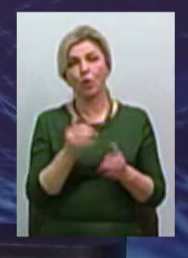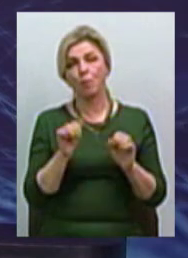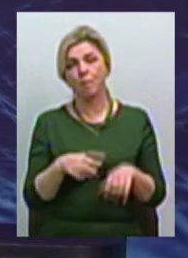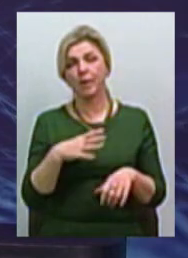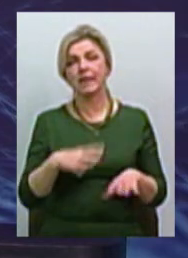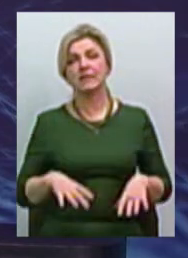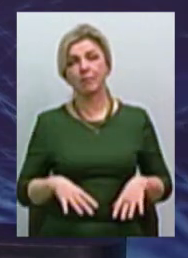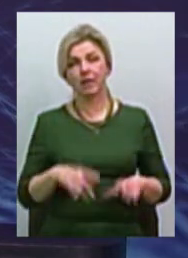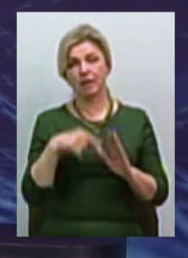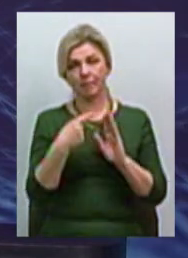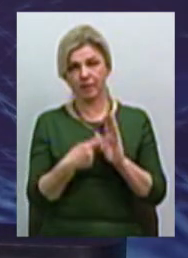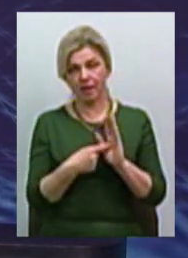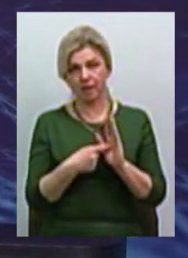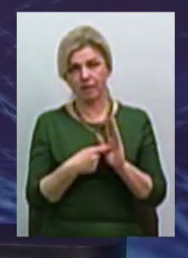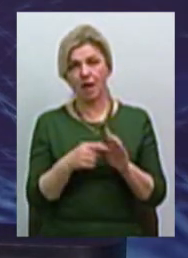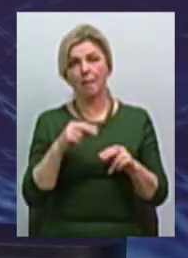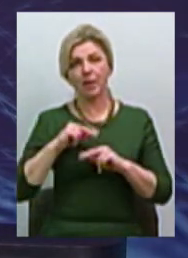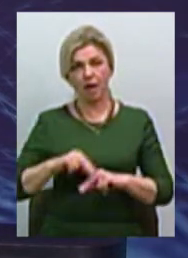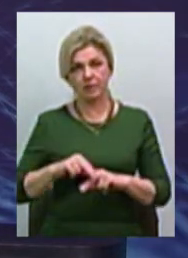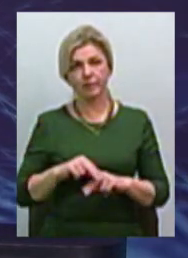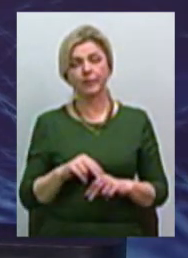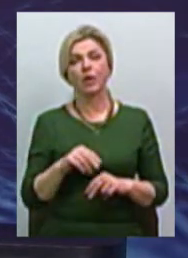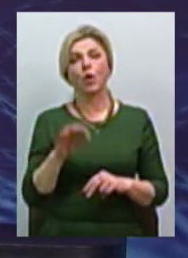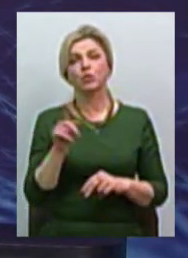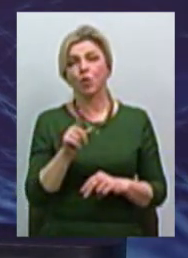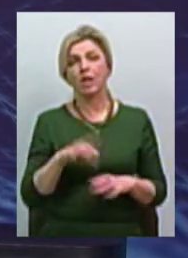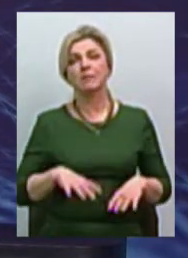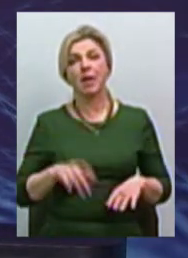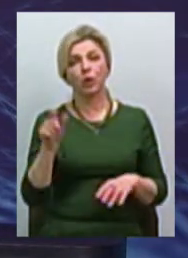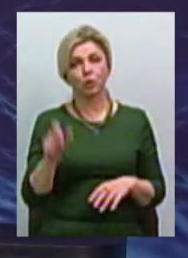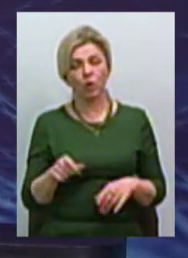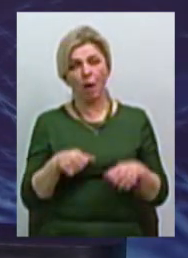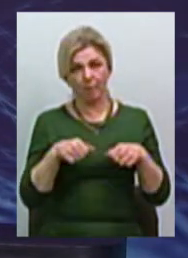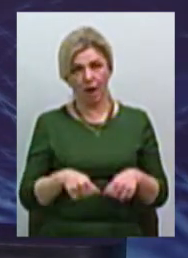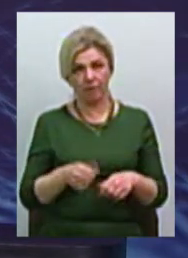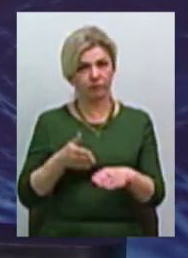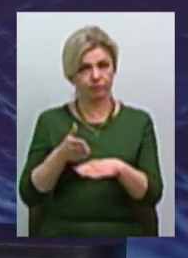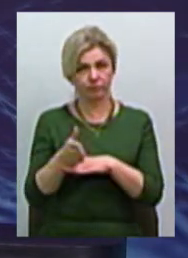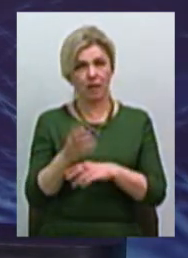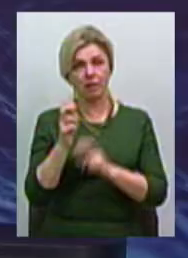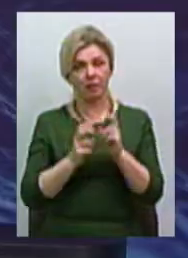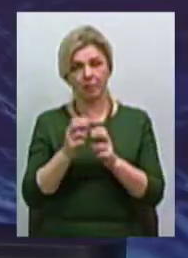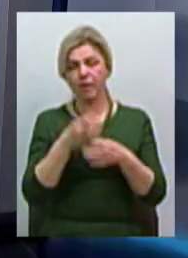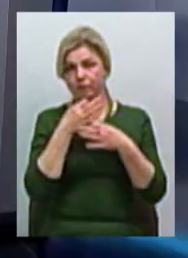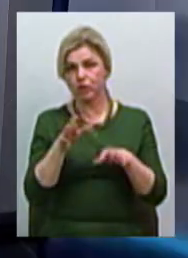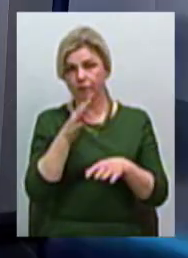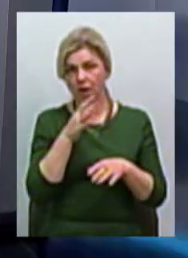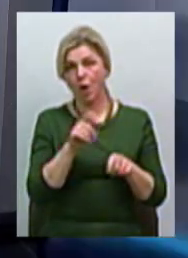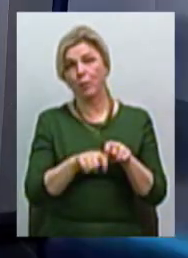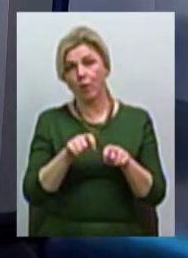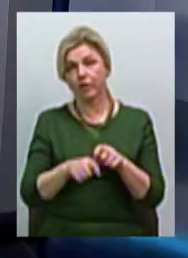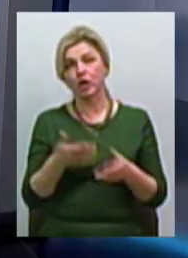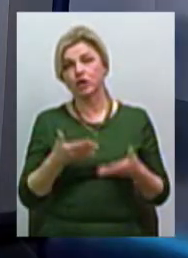до інспекції з питань праці, щоб інспектор має право вийти на підприємство в будь-який час і перевірити, чи